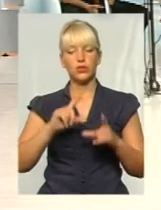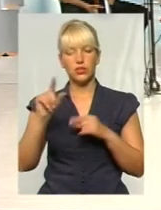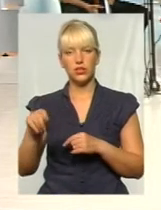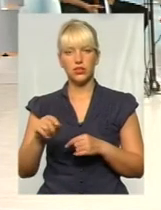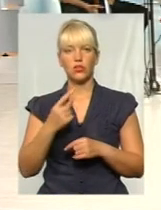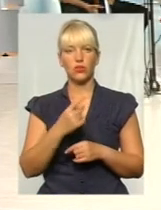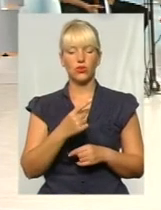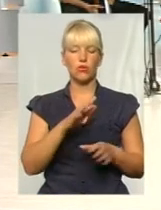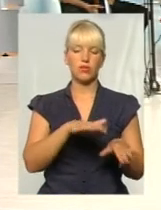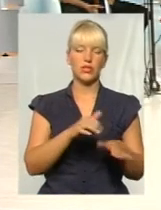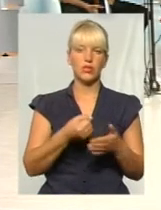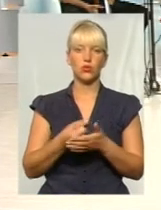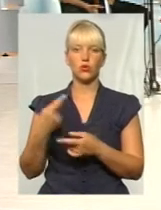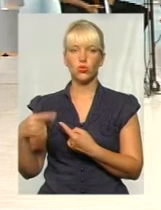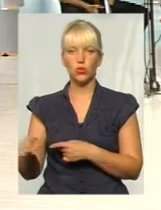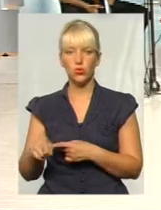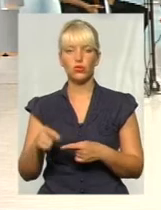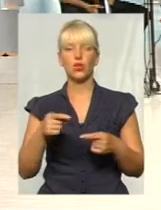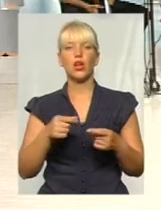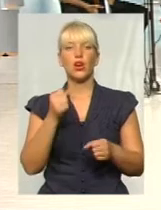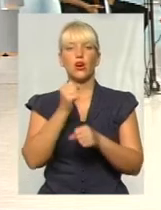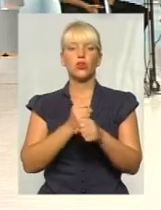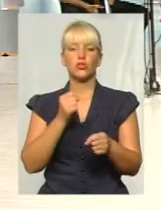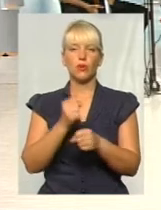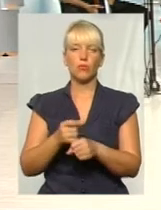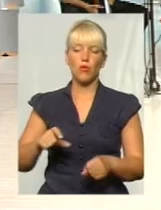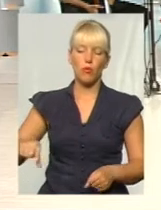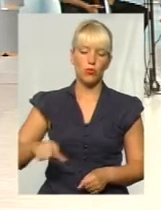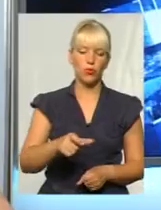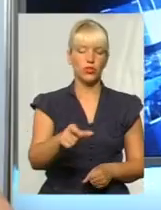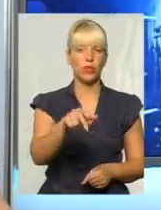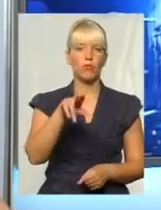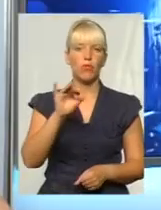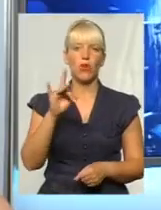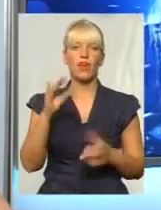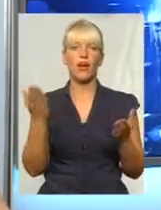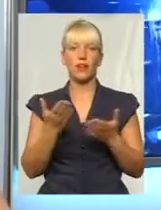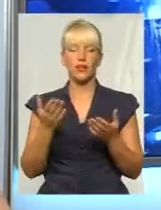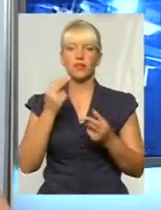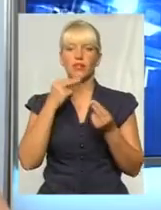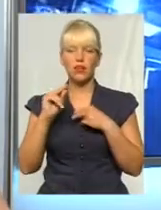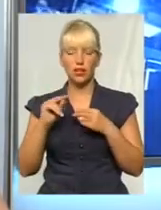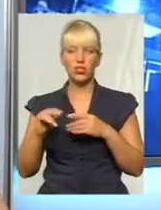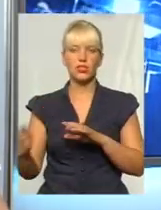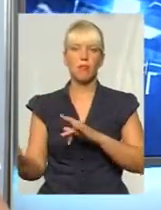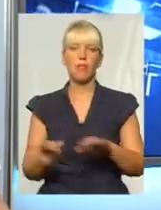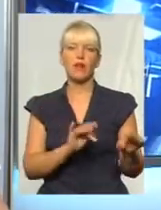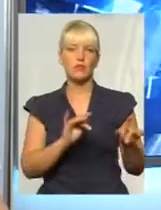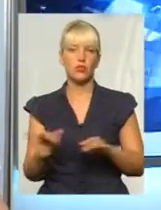міста до другого, розроблений путі, по яким краще пересуватися нашим